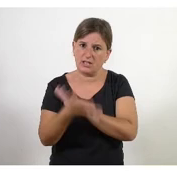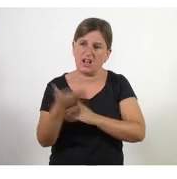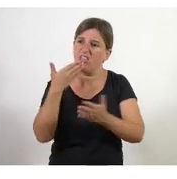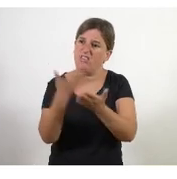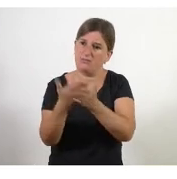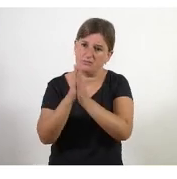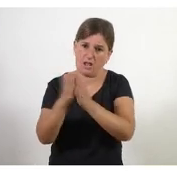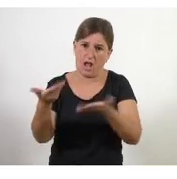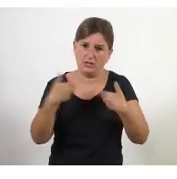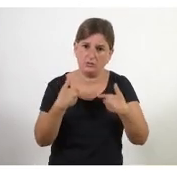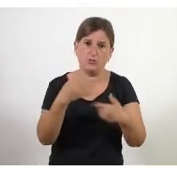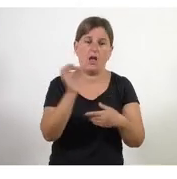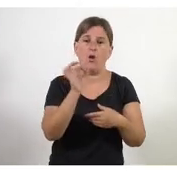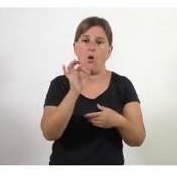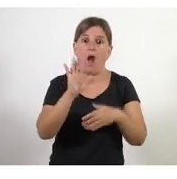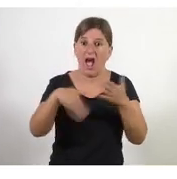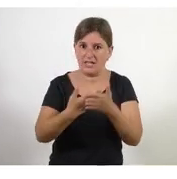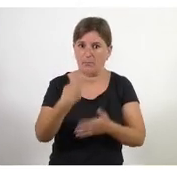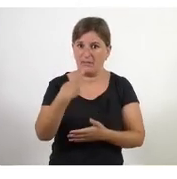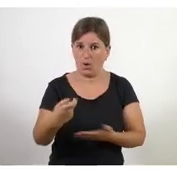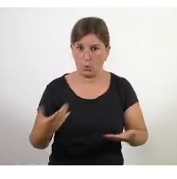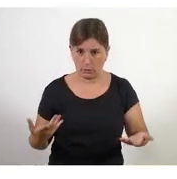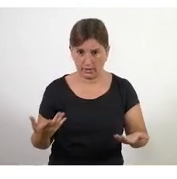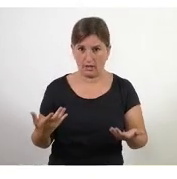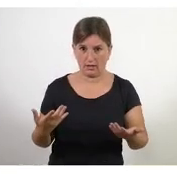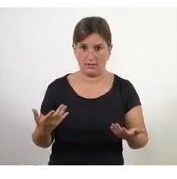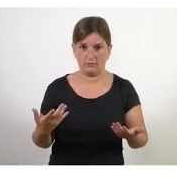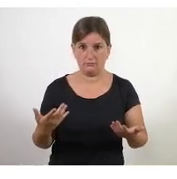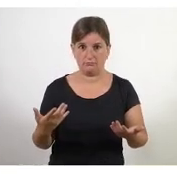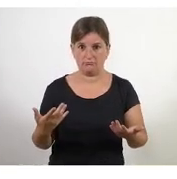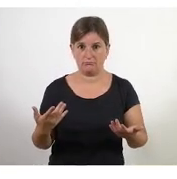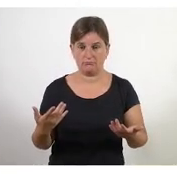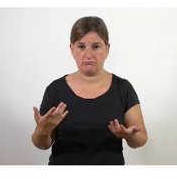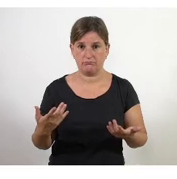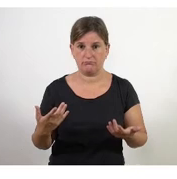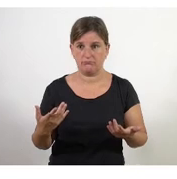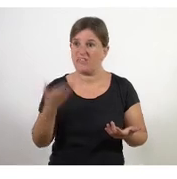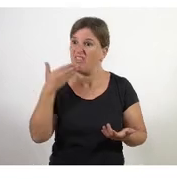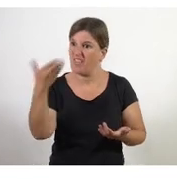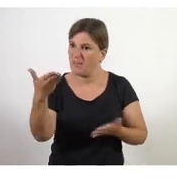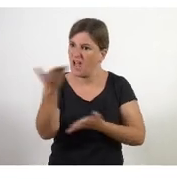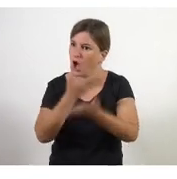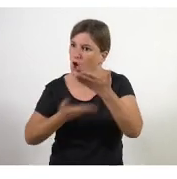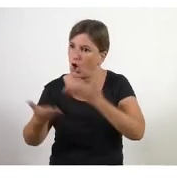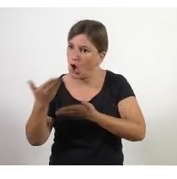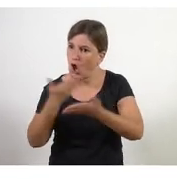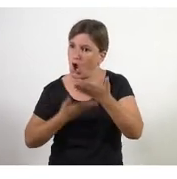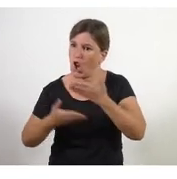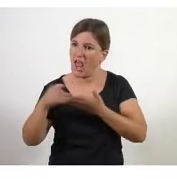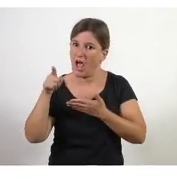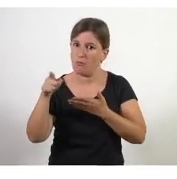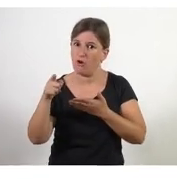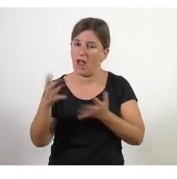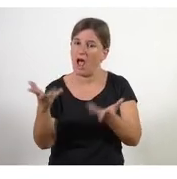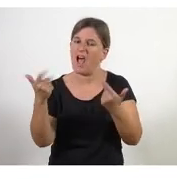-los i fins i tot preguntar demanar demanar una col·laboració portat a l'agil seria